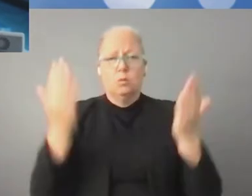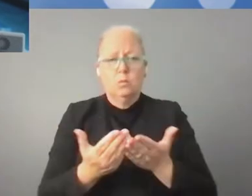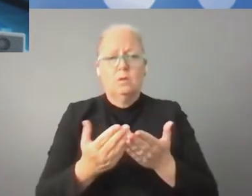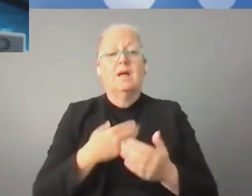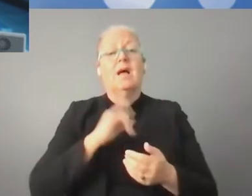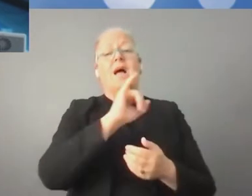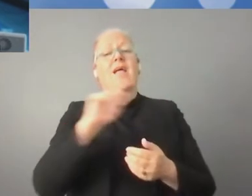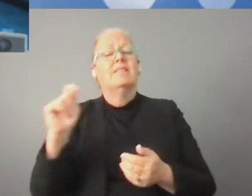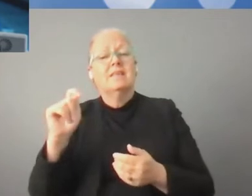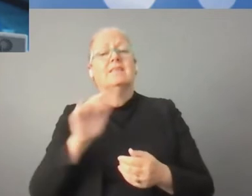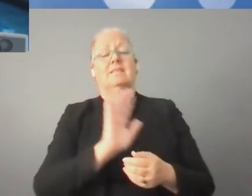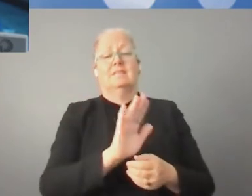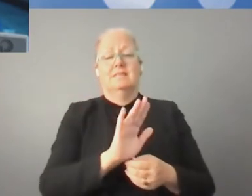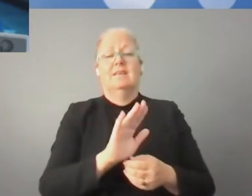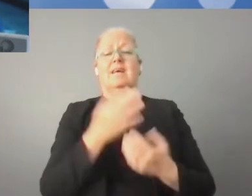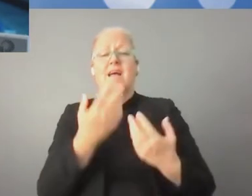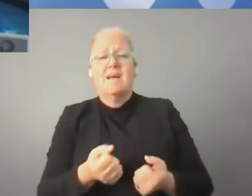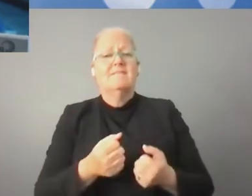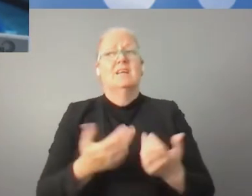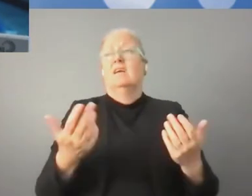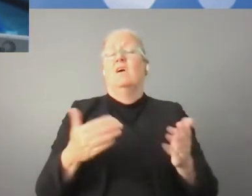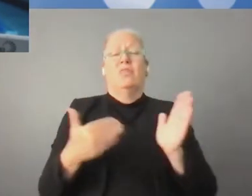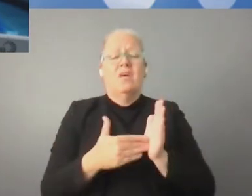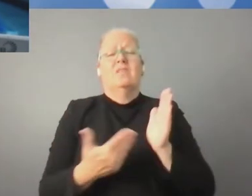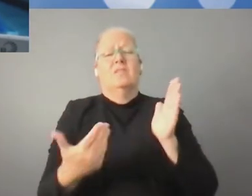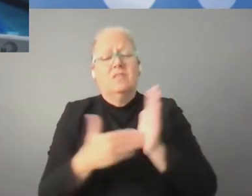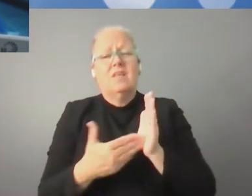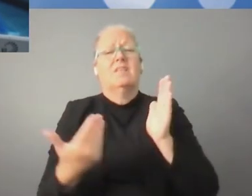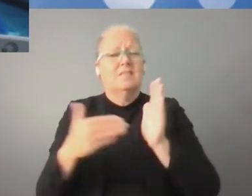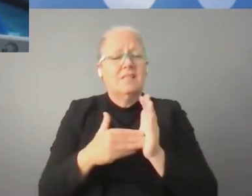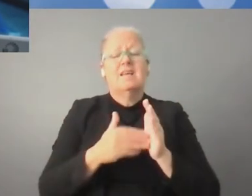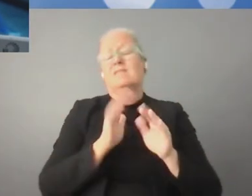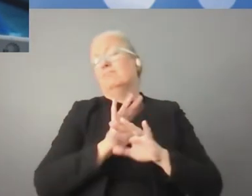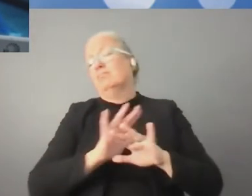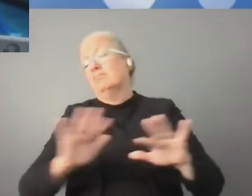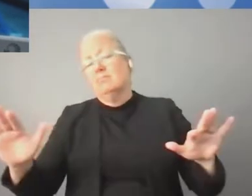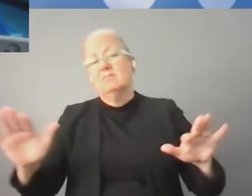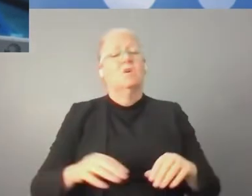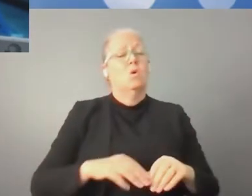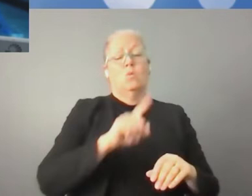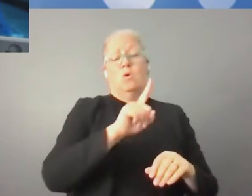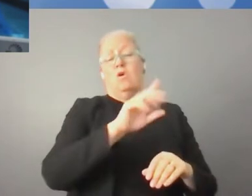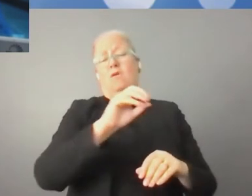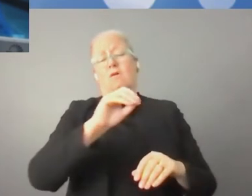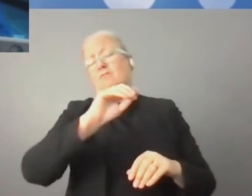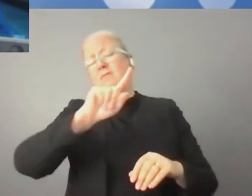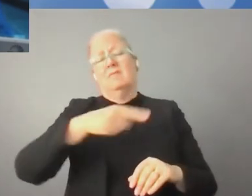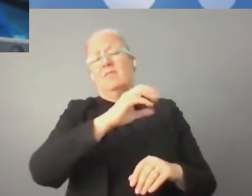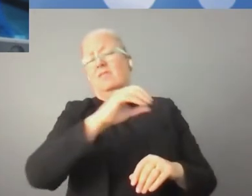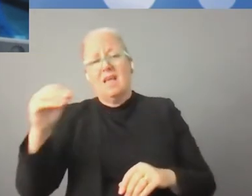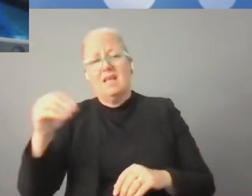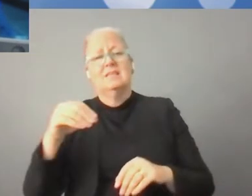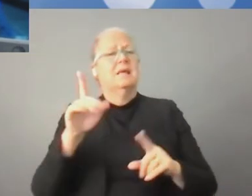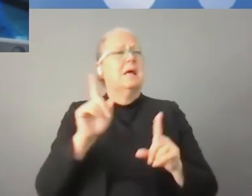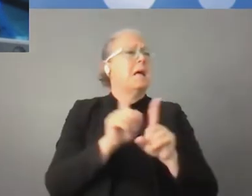rozwija się. Radzimy sobie szczególnie dobrze na tym polu. W naszej gospodarce działają